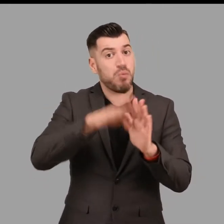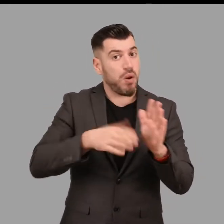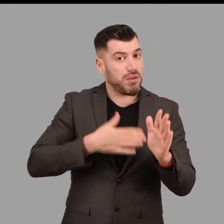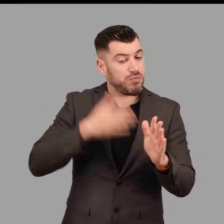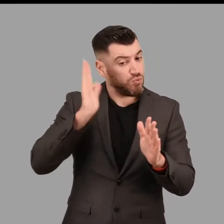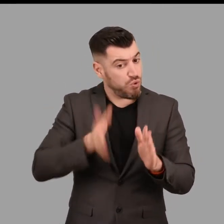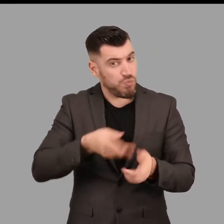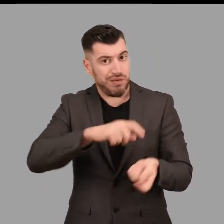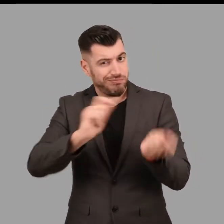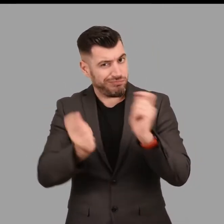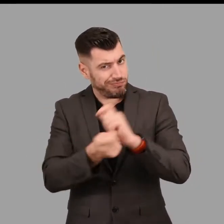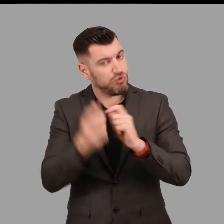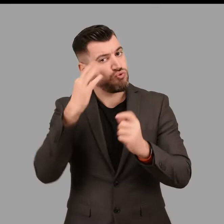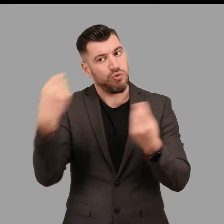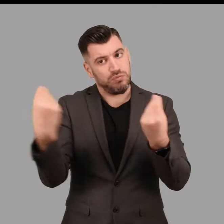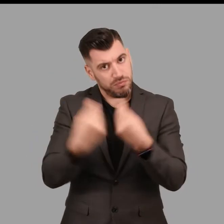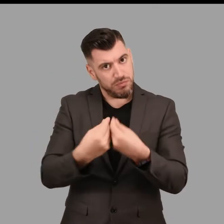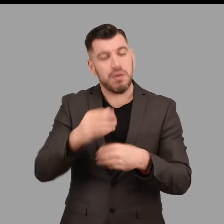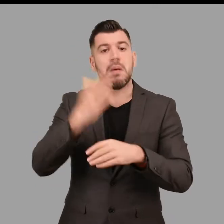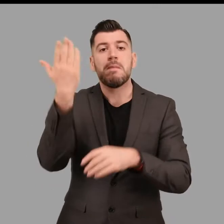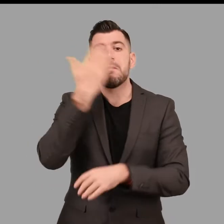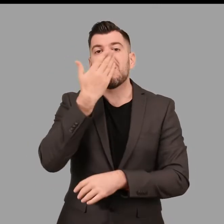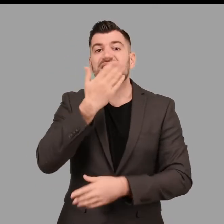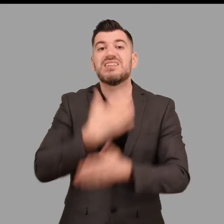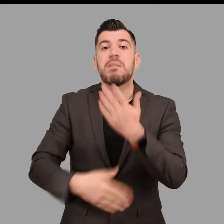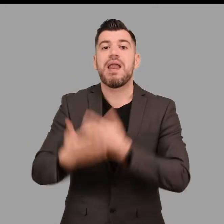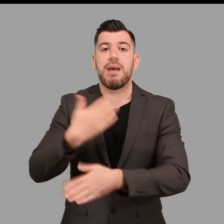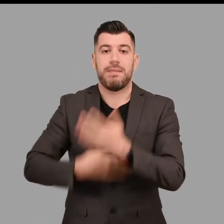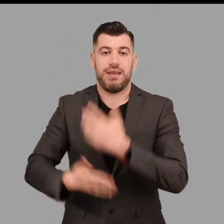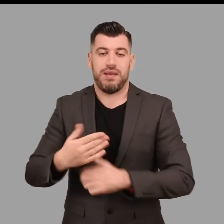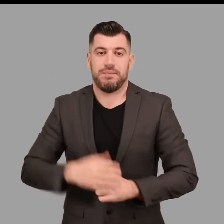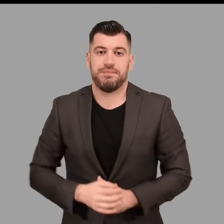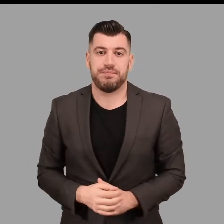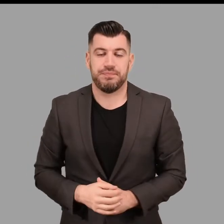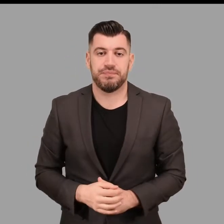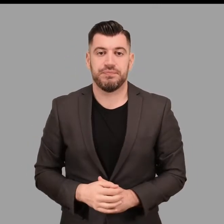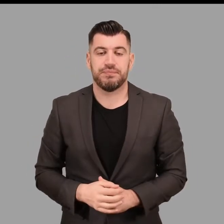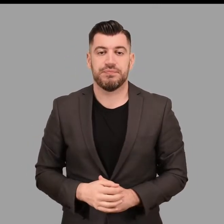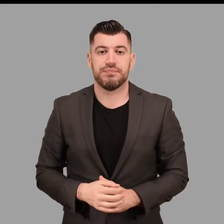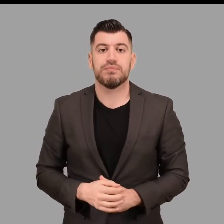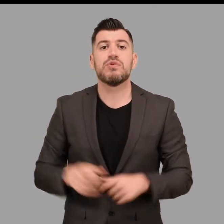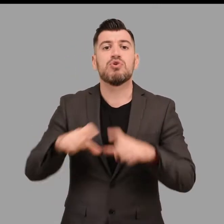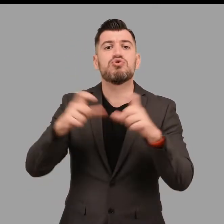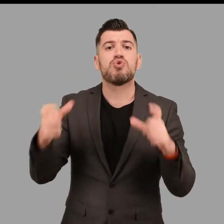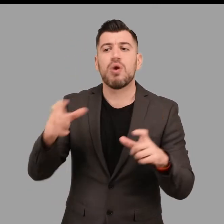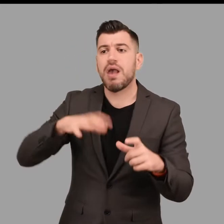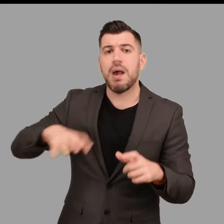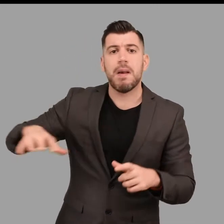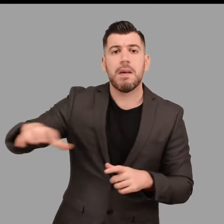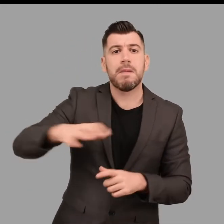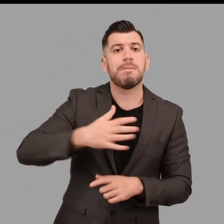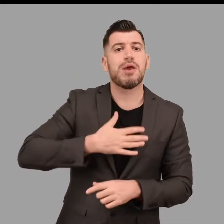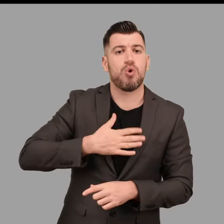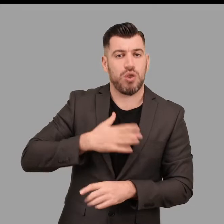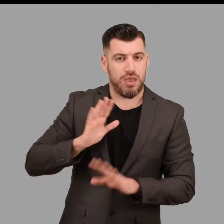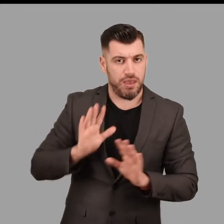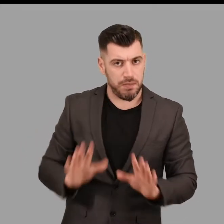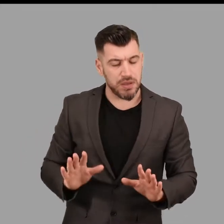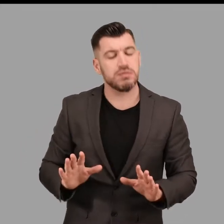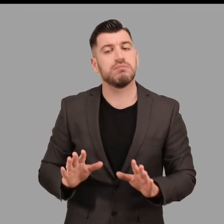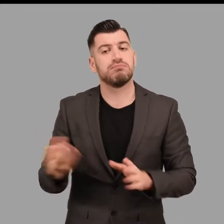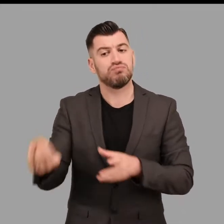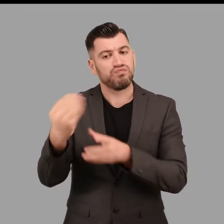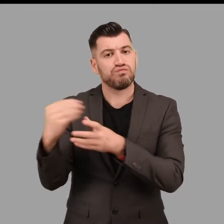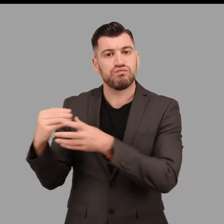περίπτωση μαθητών με αναπηρίες. Έτσι, ειδικά σχολεία της περιοχής έχουν συμμετάσχει οργανωμένα